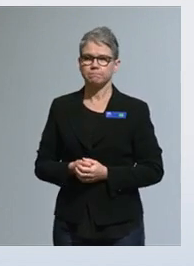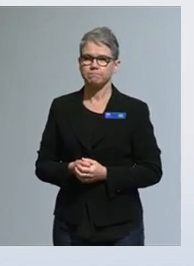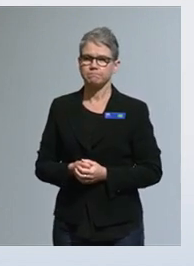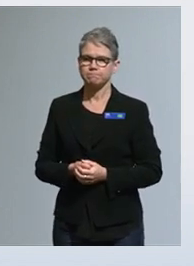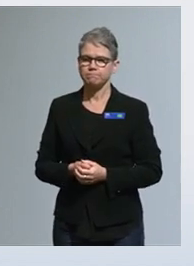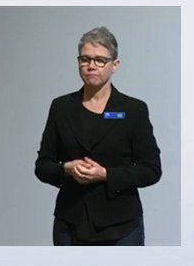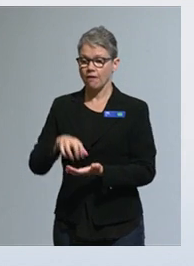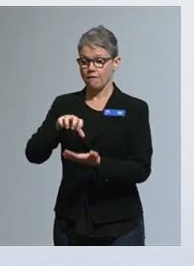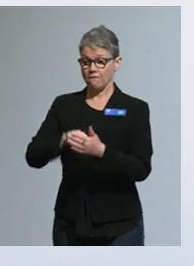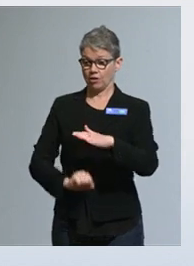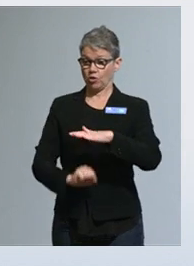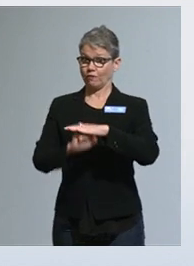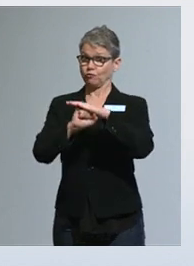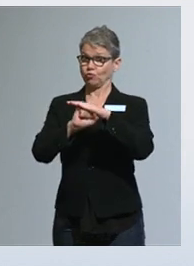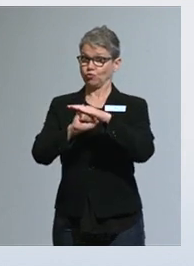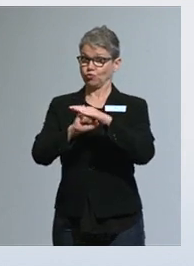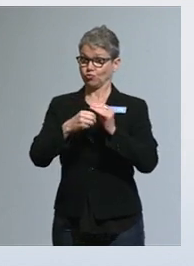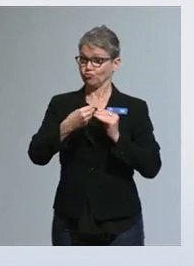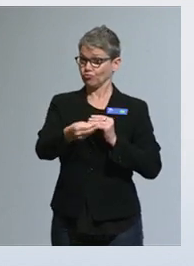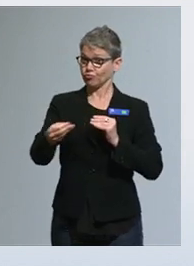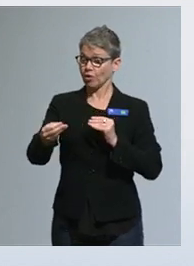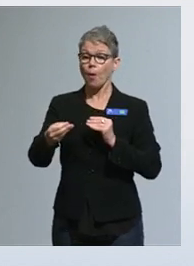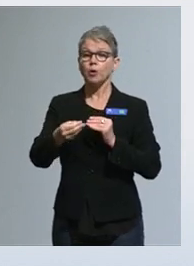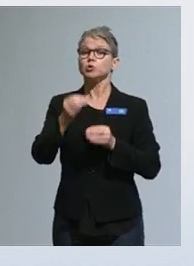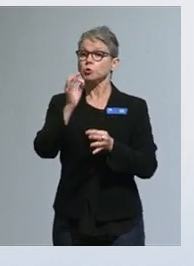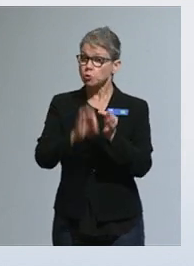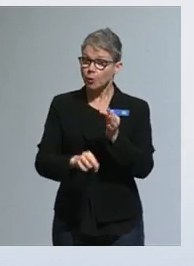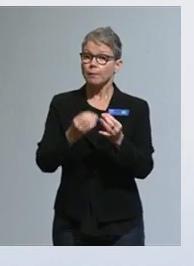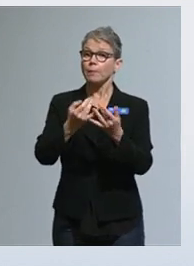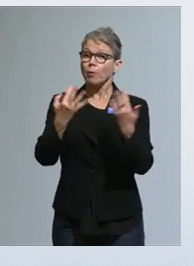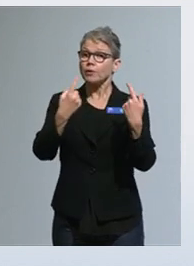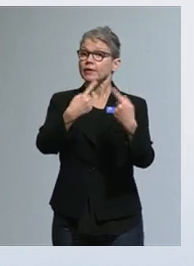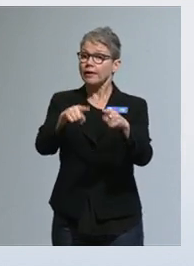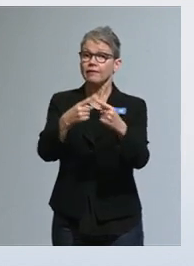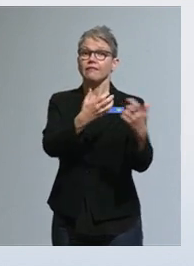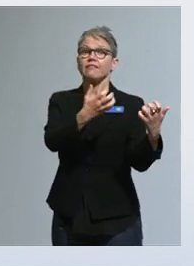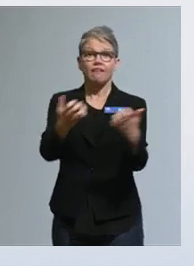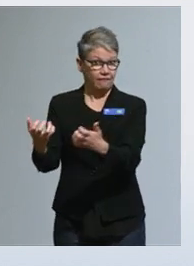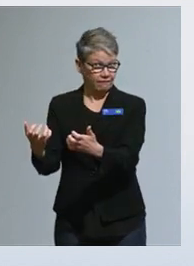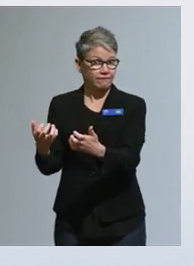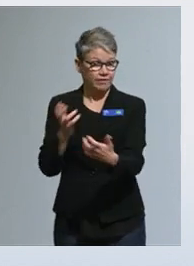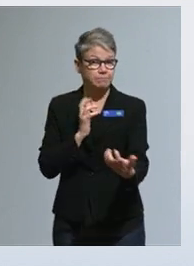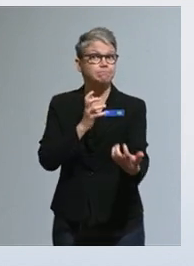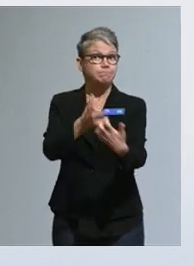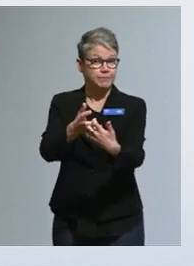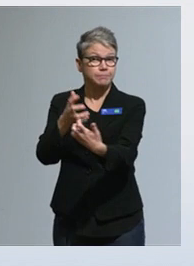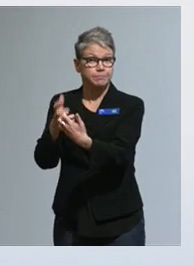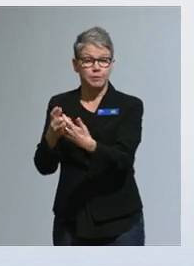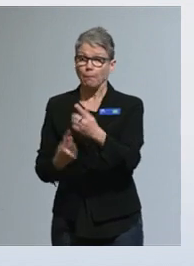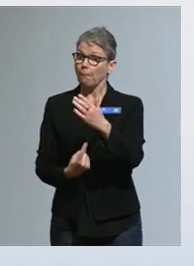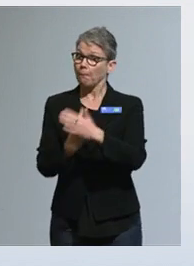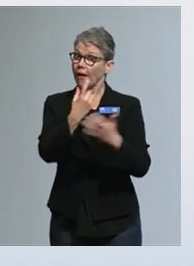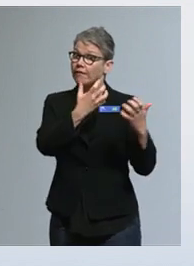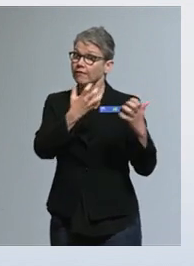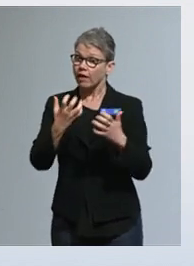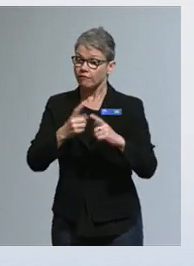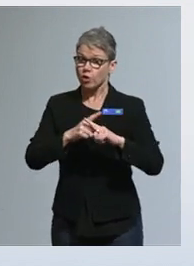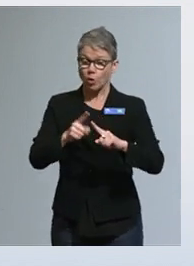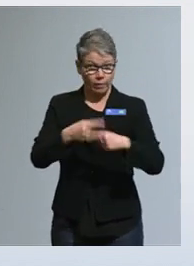Valtioavustus on moneen tarpeeseen sopiva. Ja tarvittaessa myös nopeasti toimeenpantava